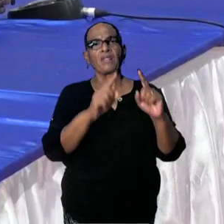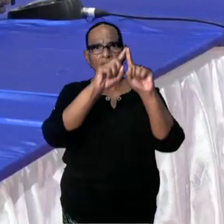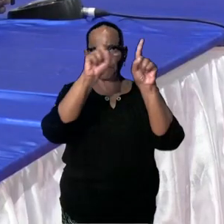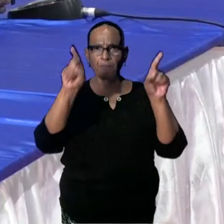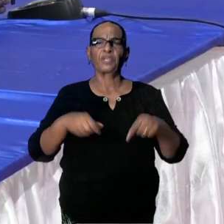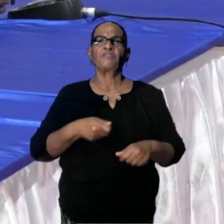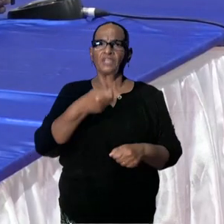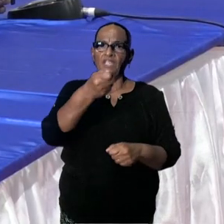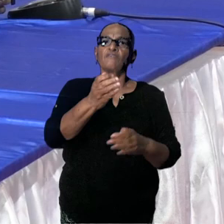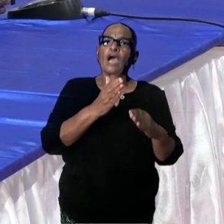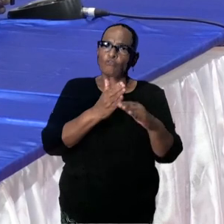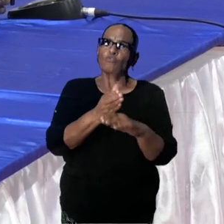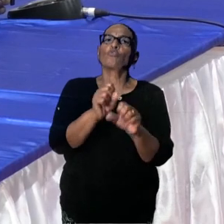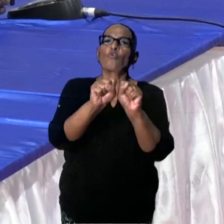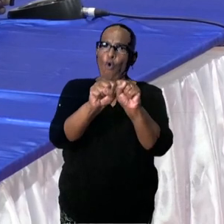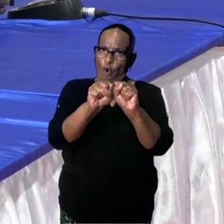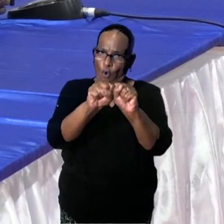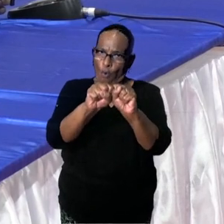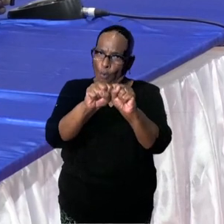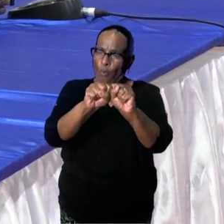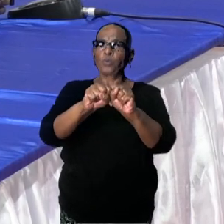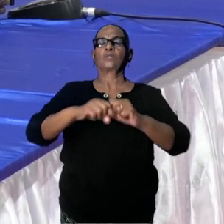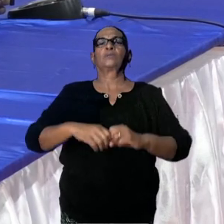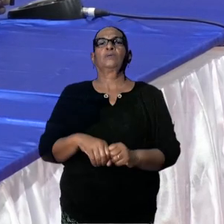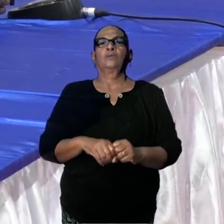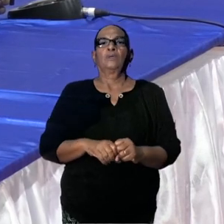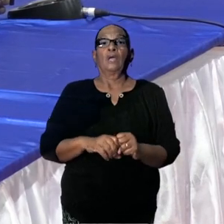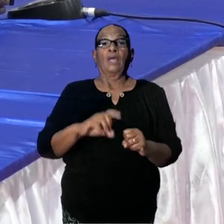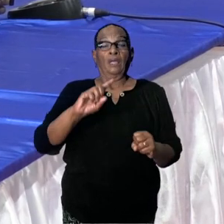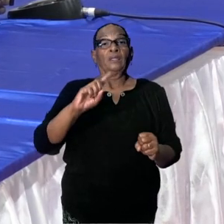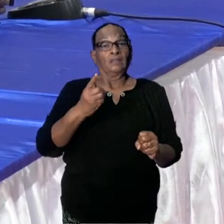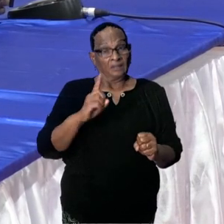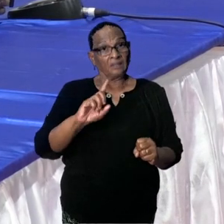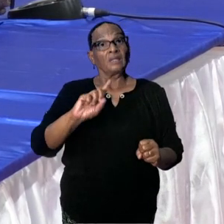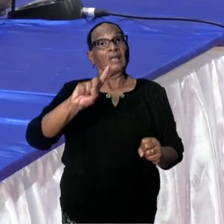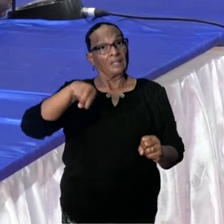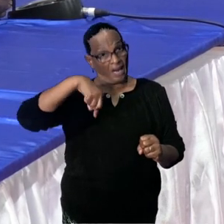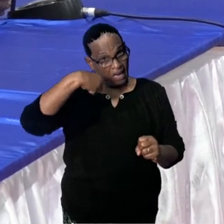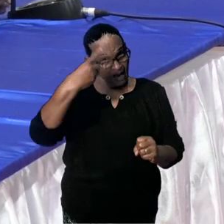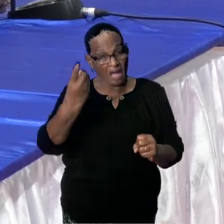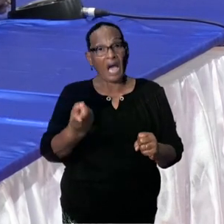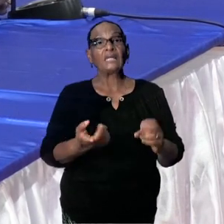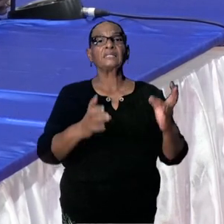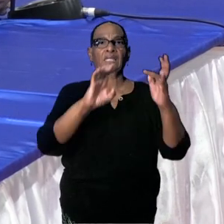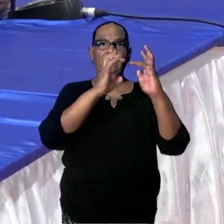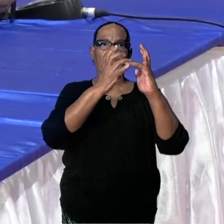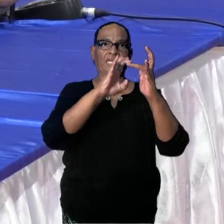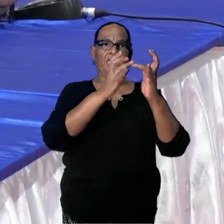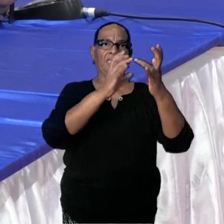die dispensaties in te brengen in het digitaal systeem.